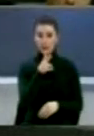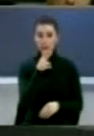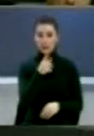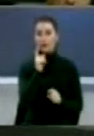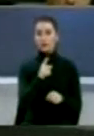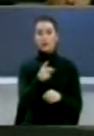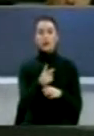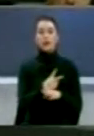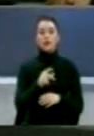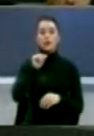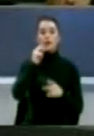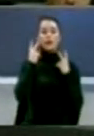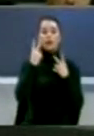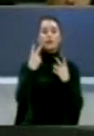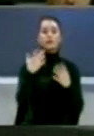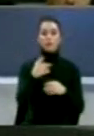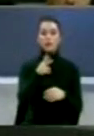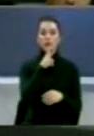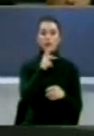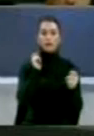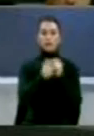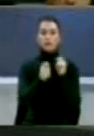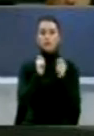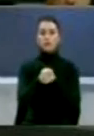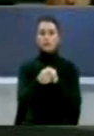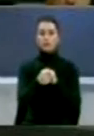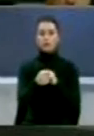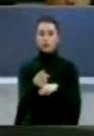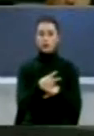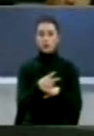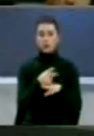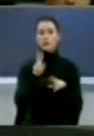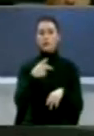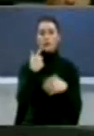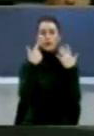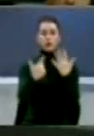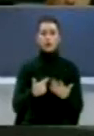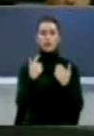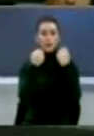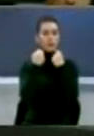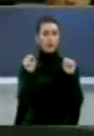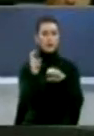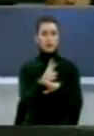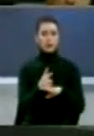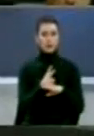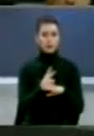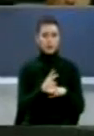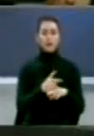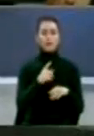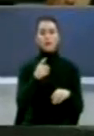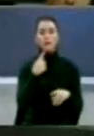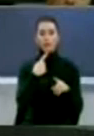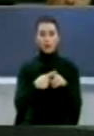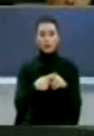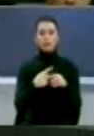ligjet e pashë që do të duhet të miratoshin në shligji për referendumin Anipse kanë kaluar për mëse 7 vite nga shpallëja pabarësis dhe pashë nga hyrja